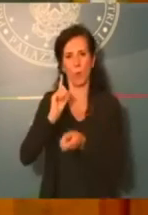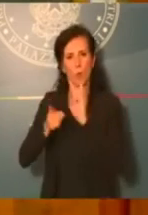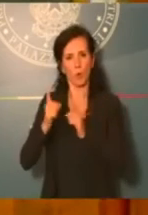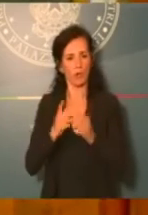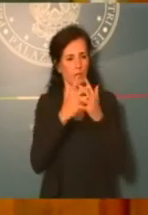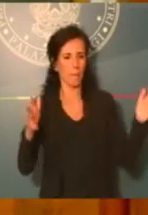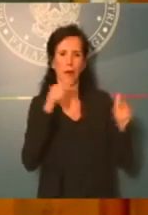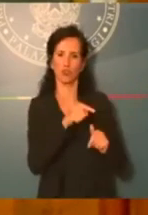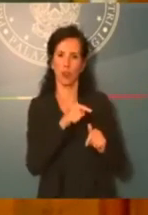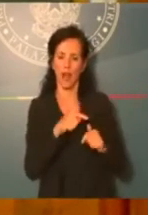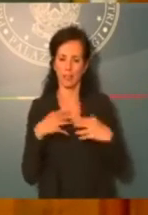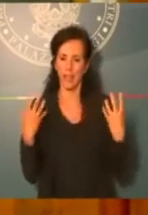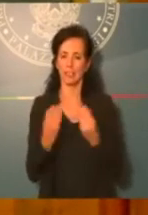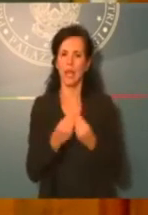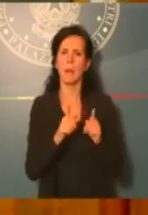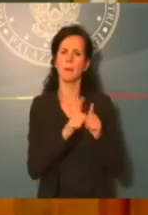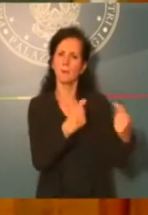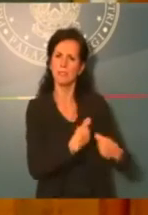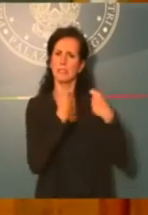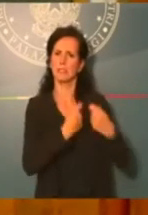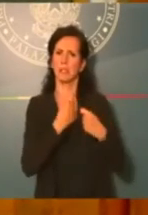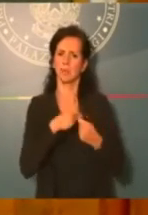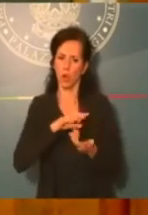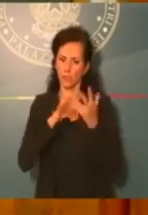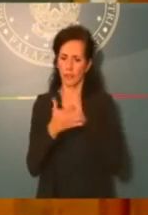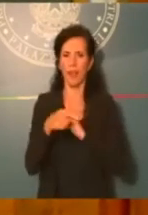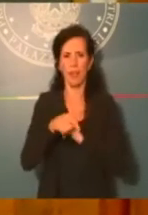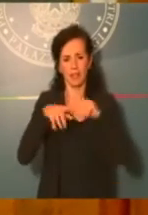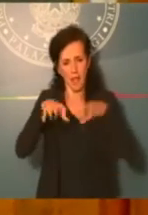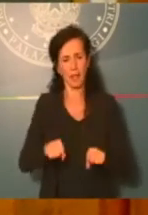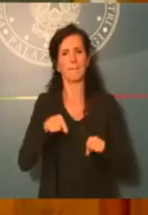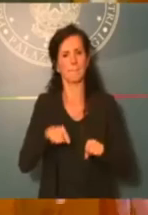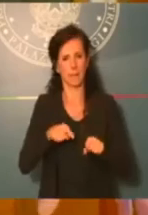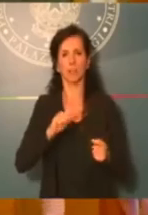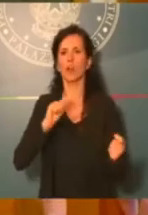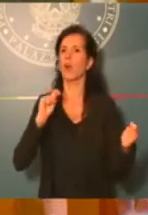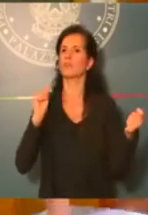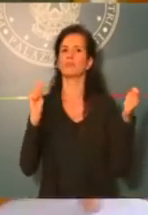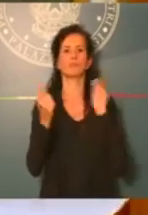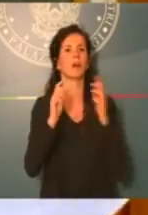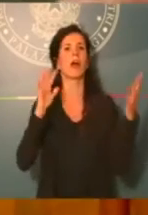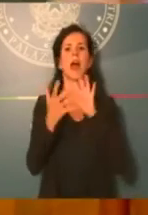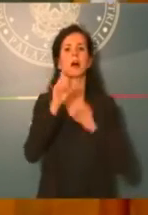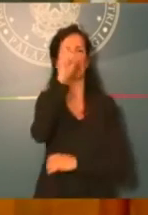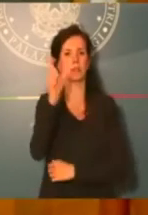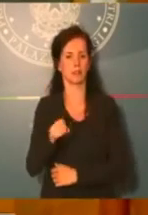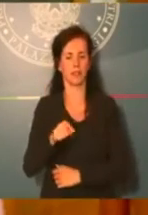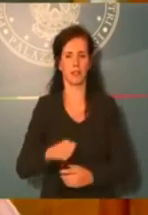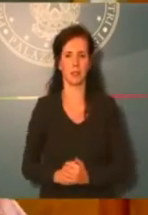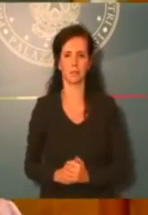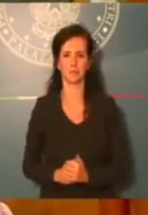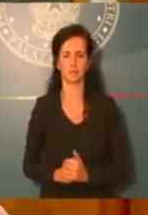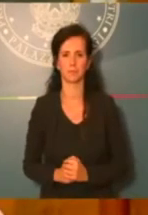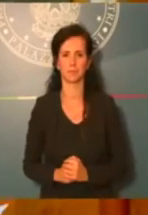stimoli che hanno dato all'elaborazione di questo impegno per il cambiamento. La digitalizzazione